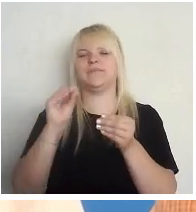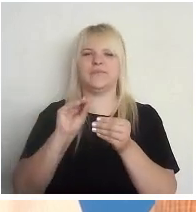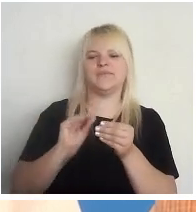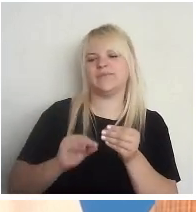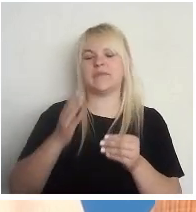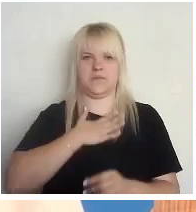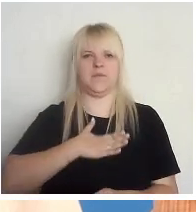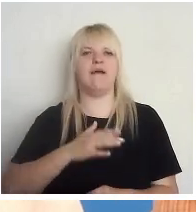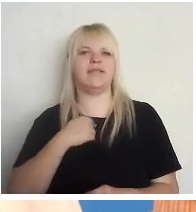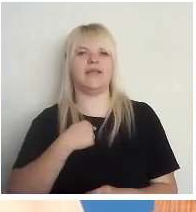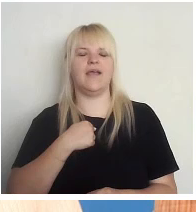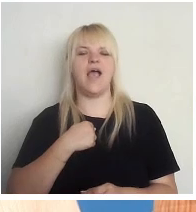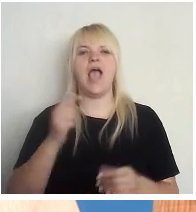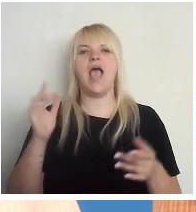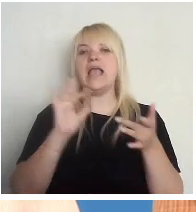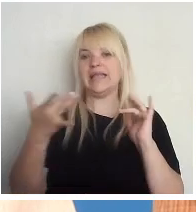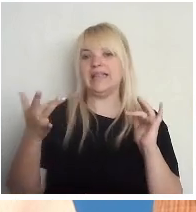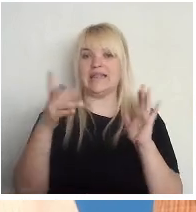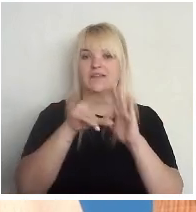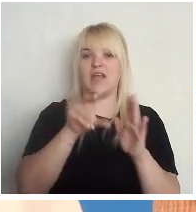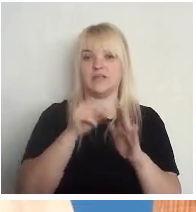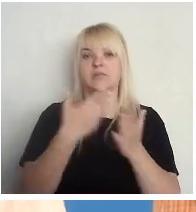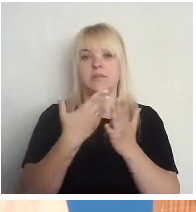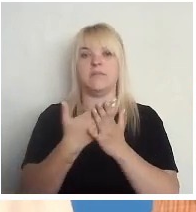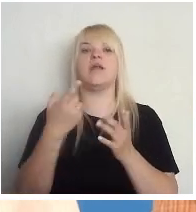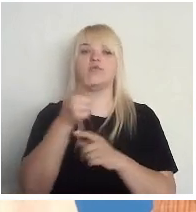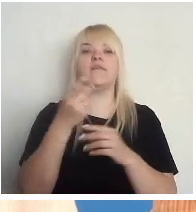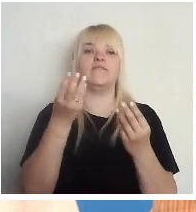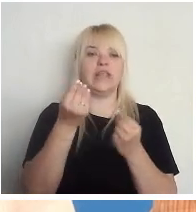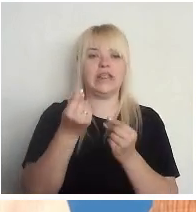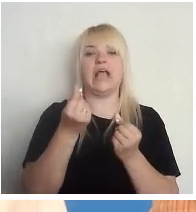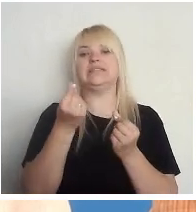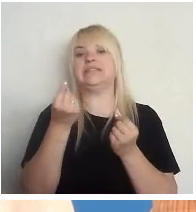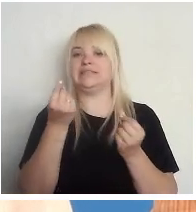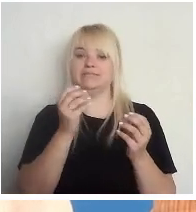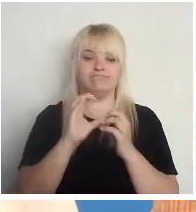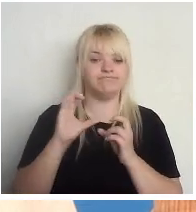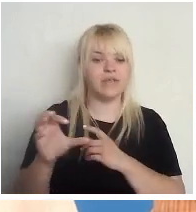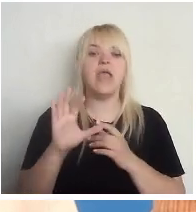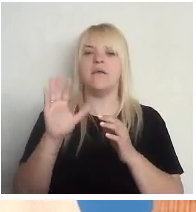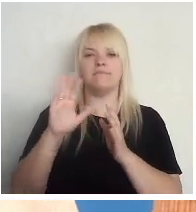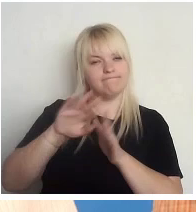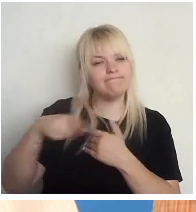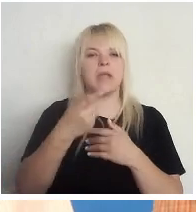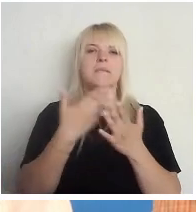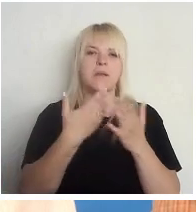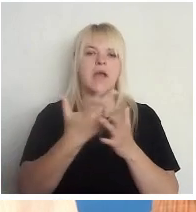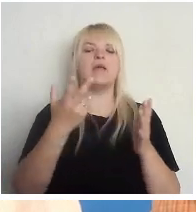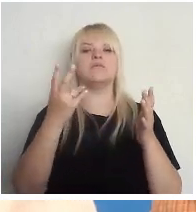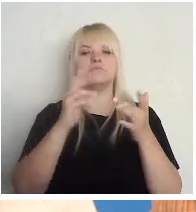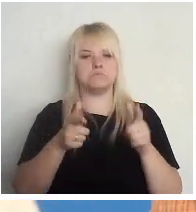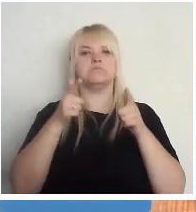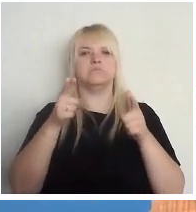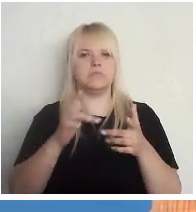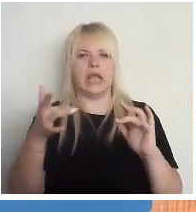Elektronisko vēlēšanu, ja mēs izslēdzam šo finansiālo aspektu, ja mēs varam ievēst elektroniskā, ja mums ir viņas ieviestas, bet,